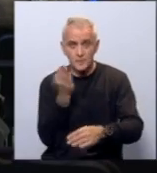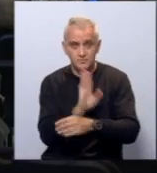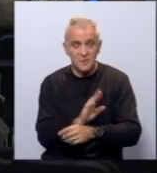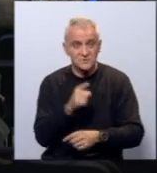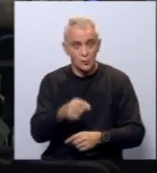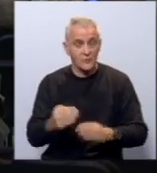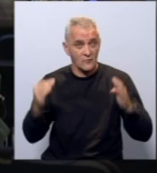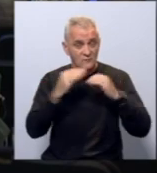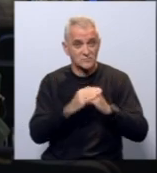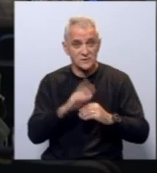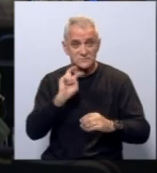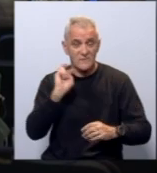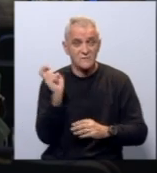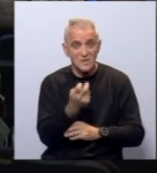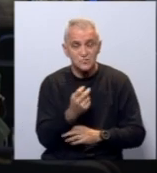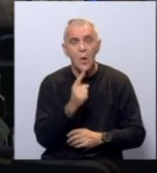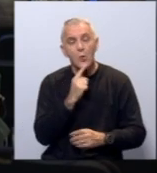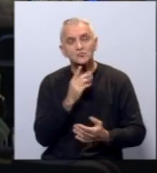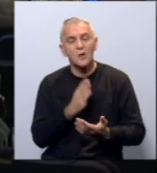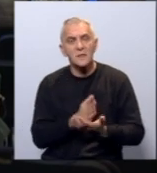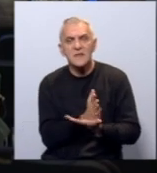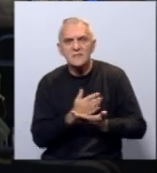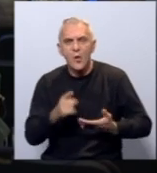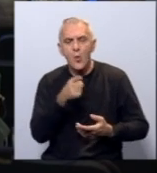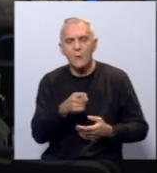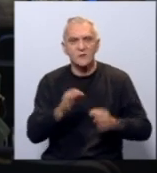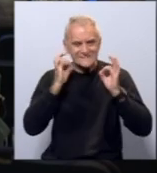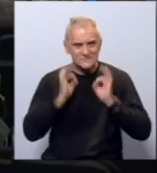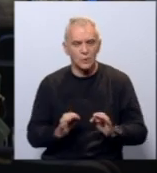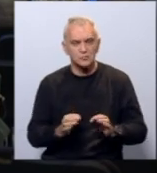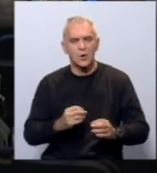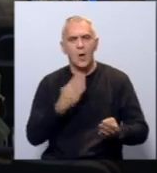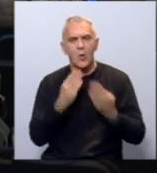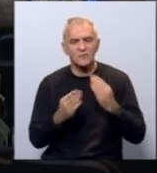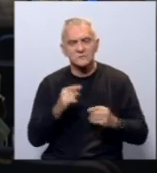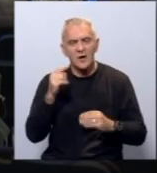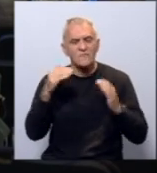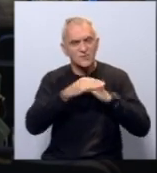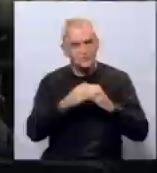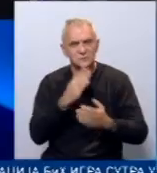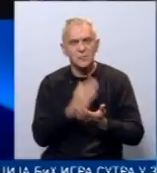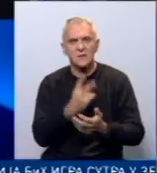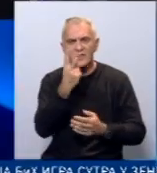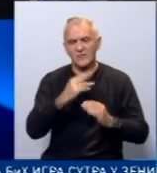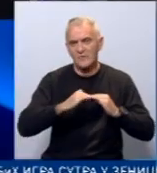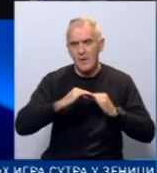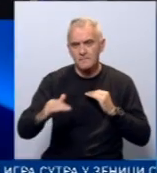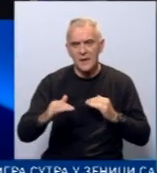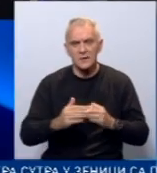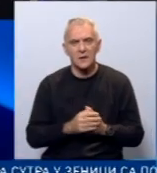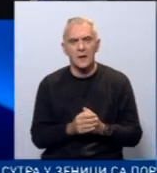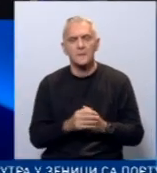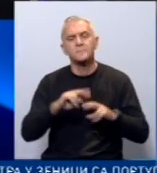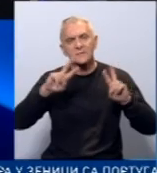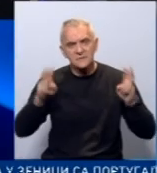večeras u Sarajevskoj vječnici, ali koji će biti dio ove sigurnosne konferencije. Večeras će biti održana dva panela, svakako